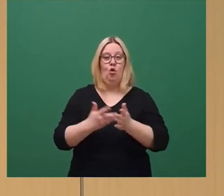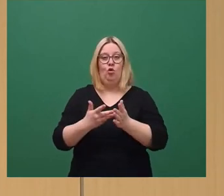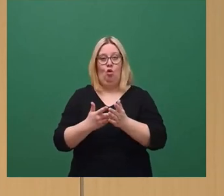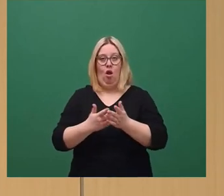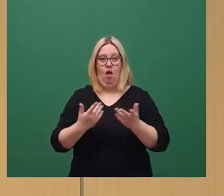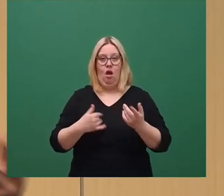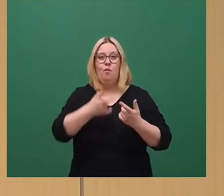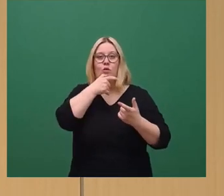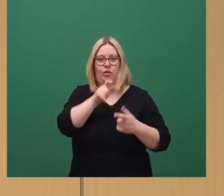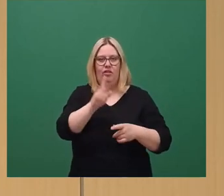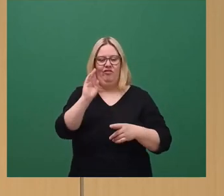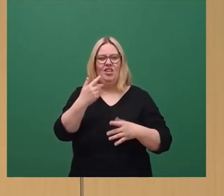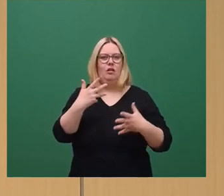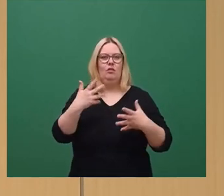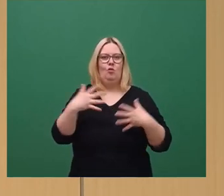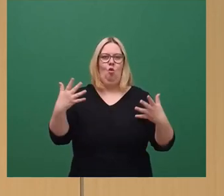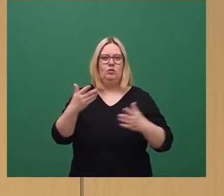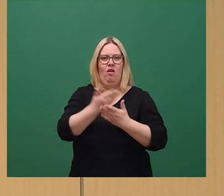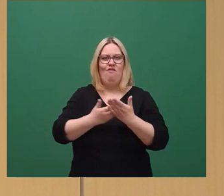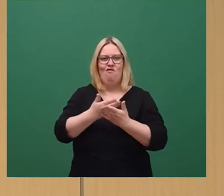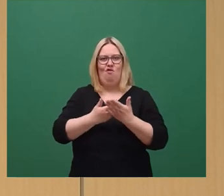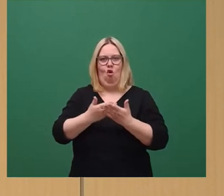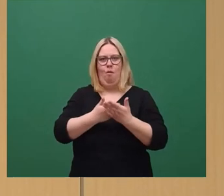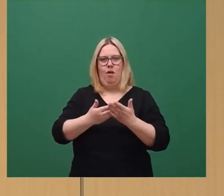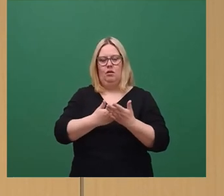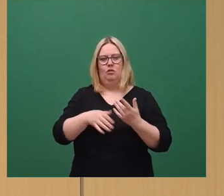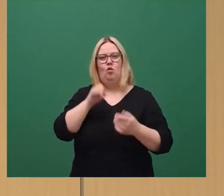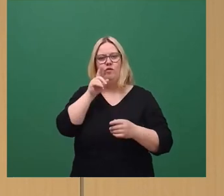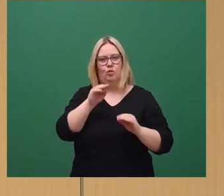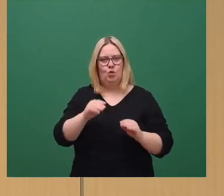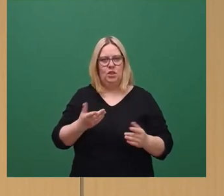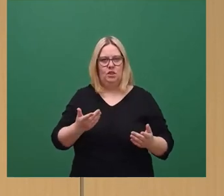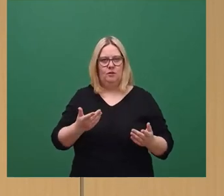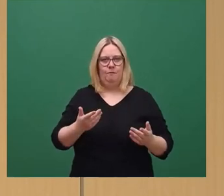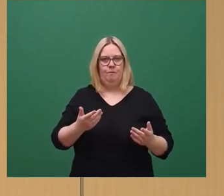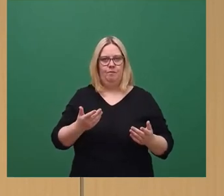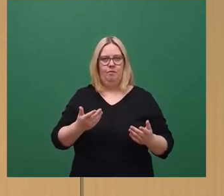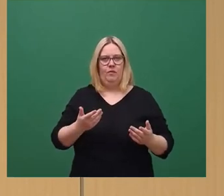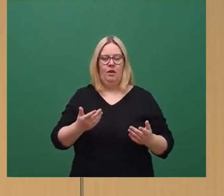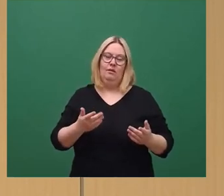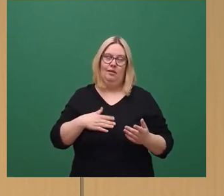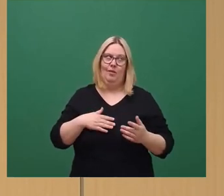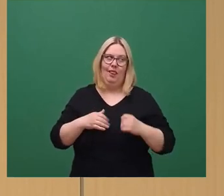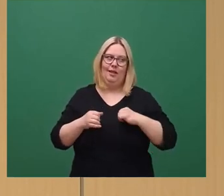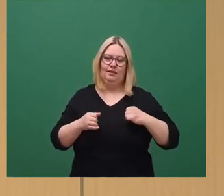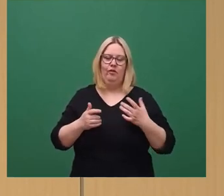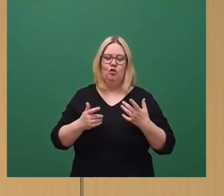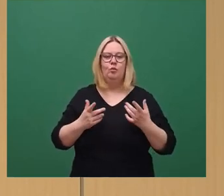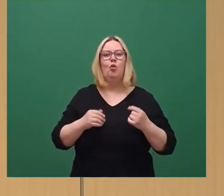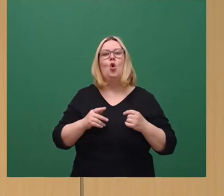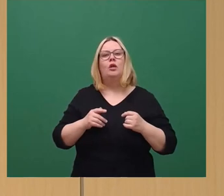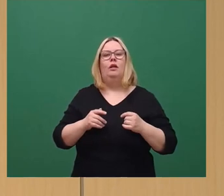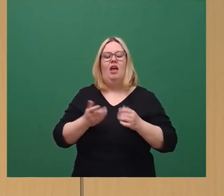Das ein Begriff einer Ihrer großen Vorbilder. Wurde sehr oft verwendet, liebe Linksfraktion, wie mit begrenzten Ressourcen ein